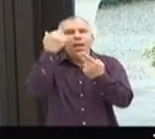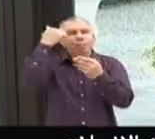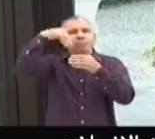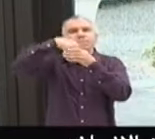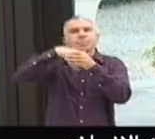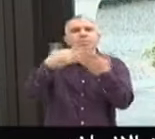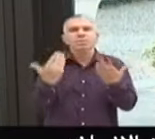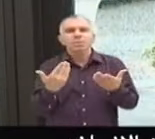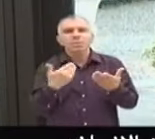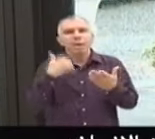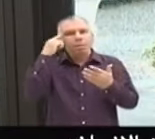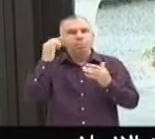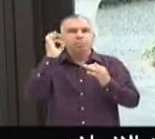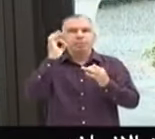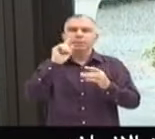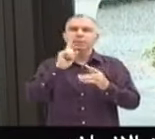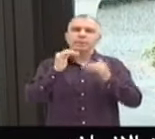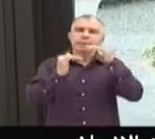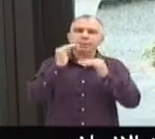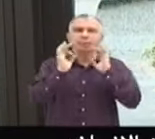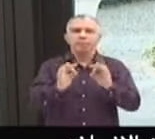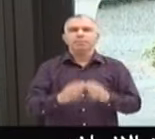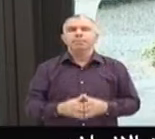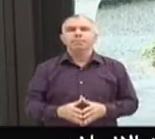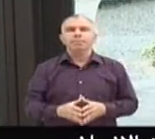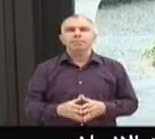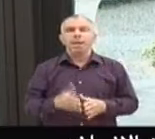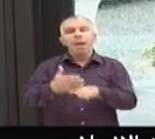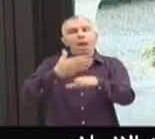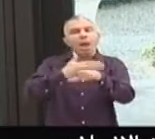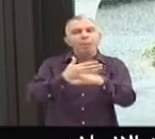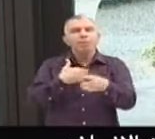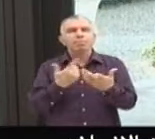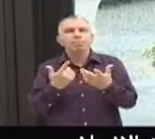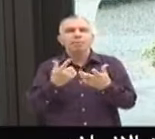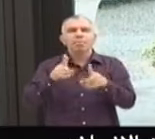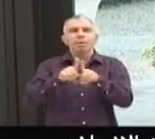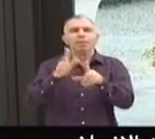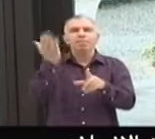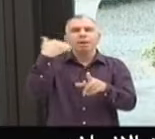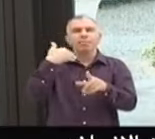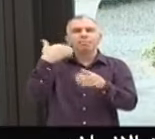une telle brutalité. Je me rendais pas compte avant de cette violence